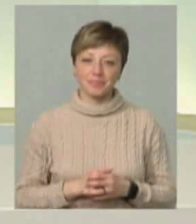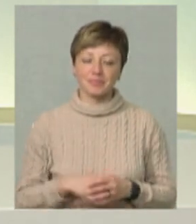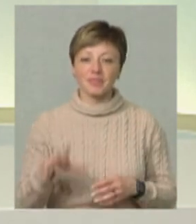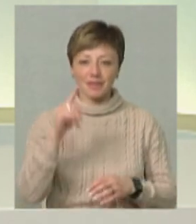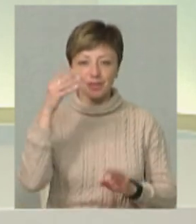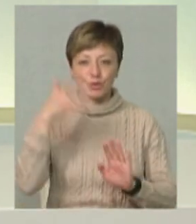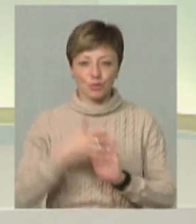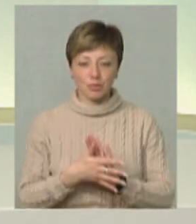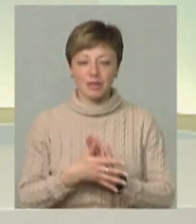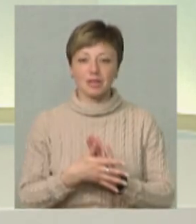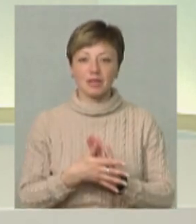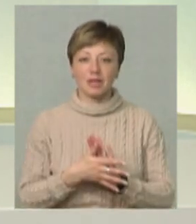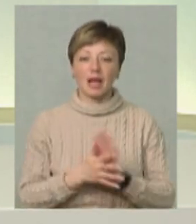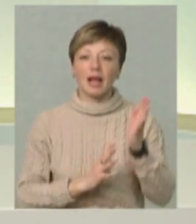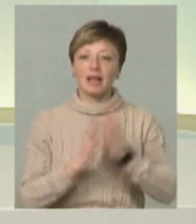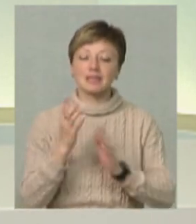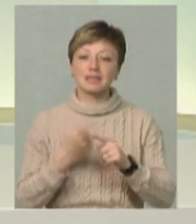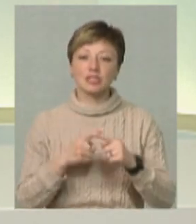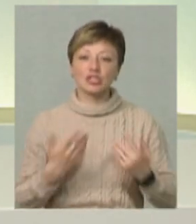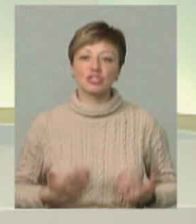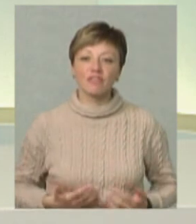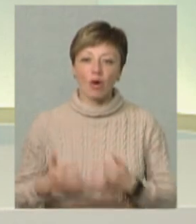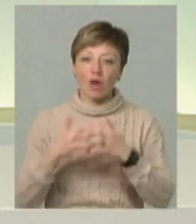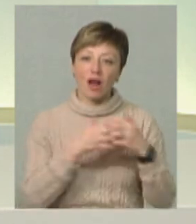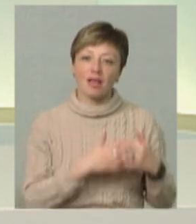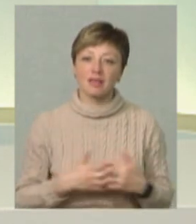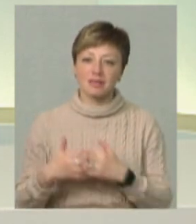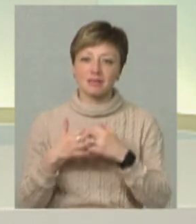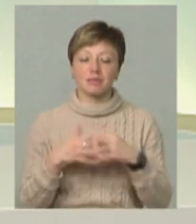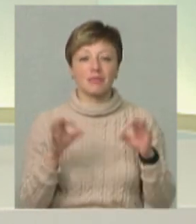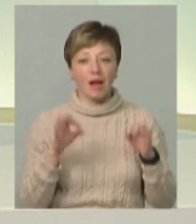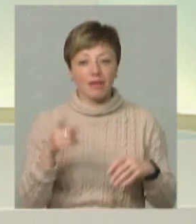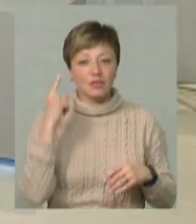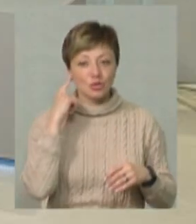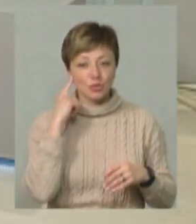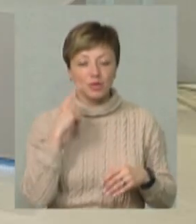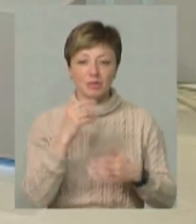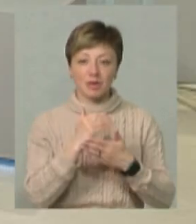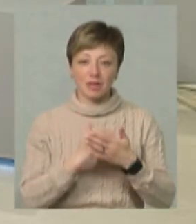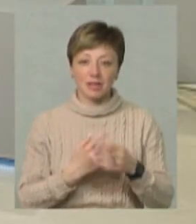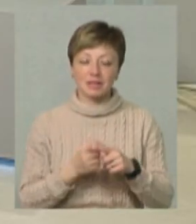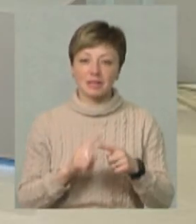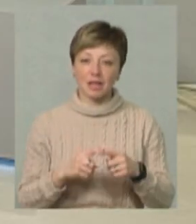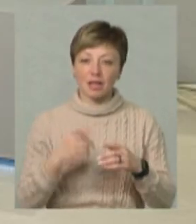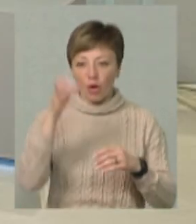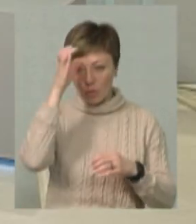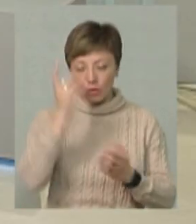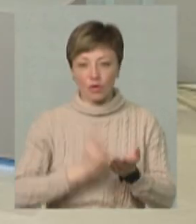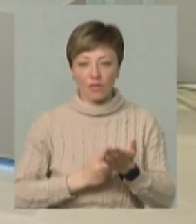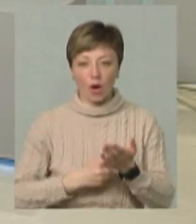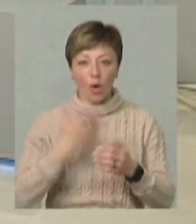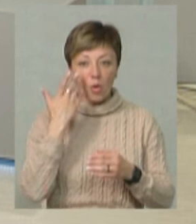всі розуміли, ліс – це живий організм. Справді, і ви, напевно, чули, такі були їх передачі, і це є наукою доведено,